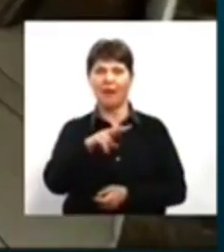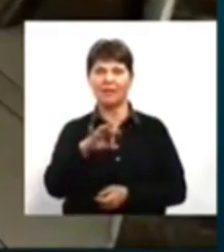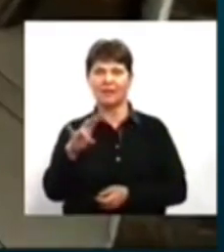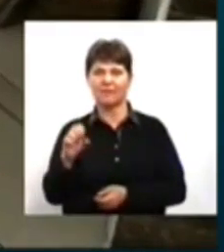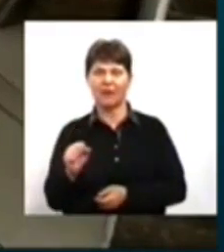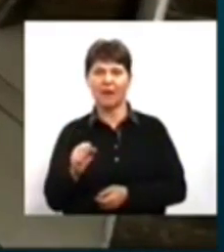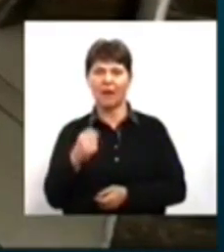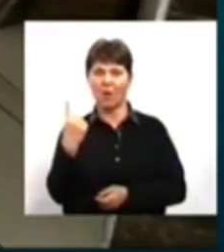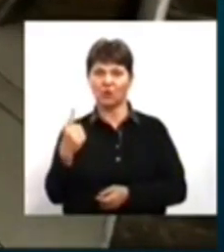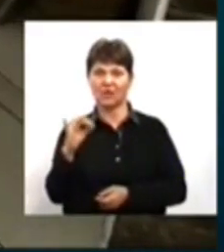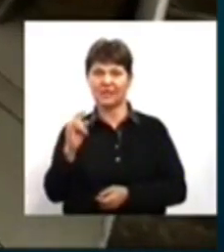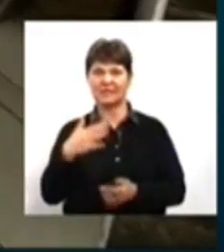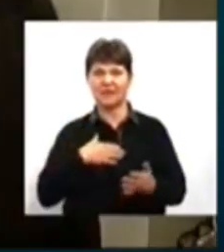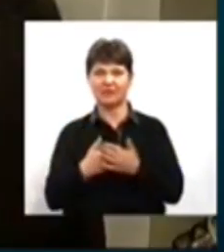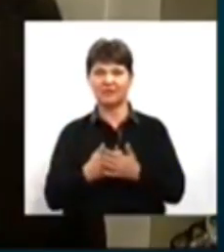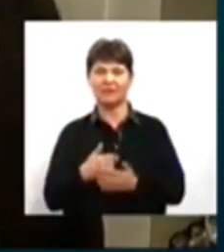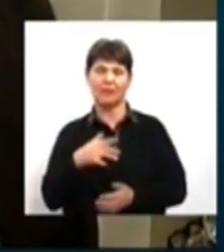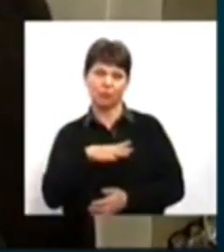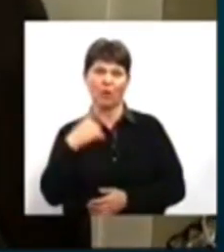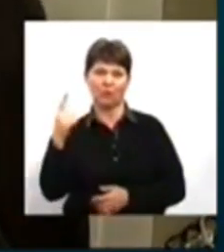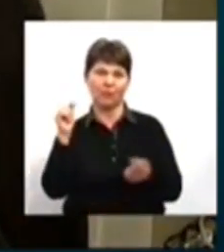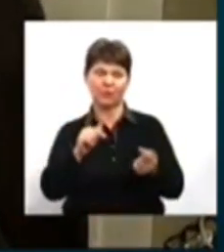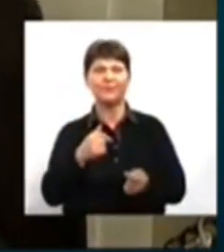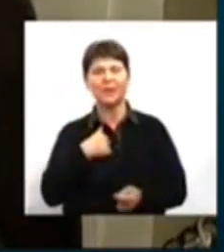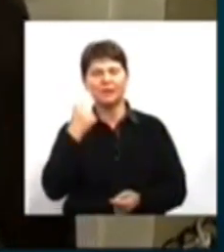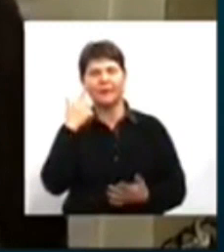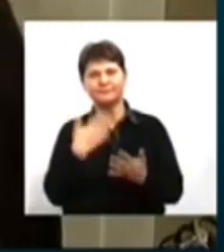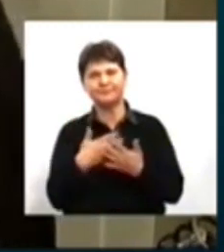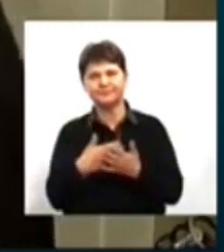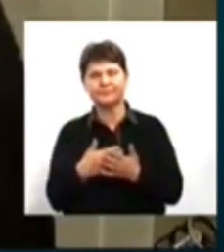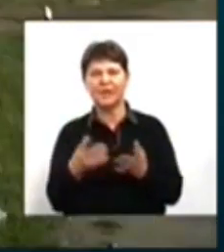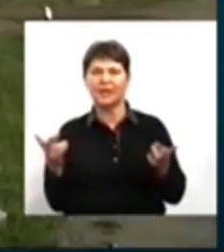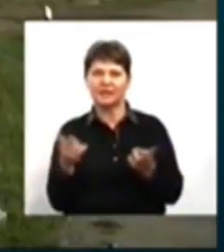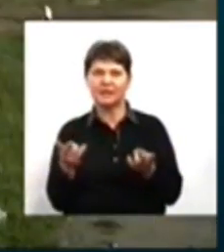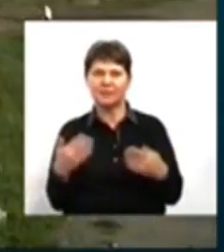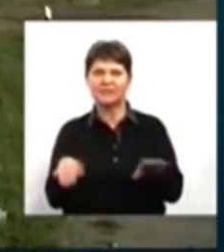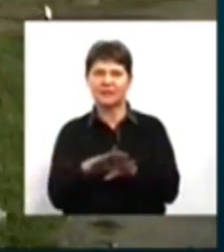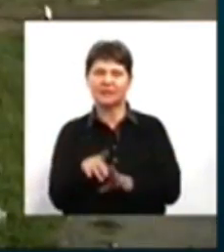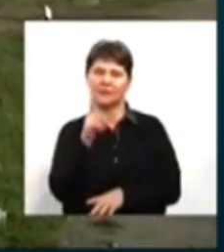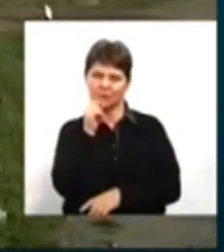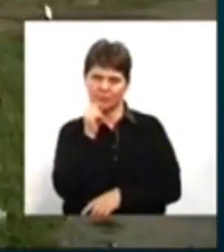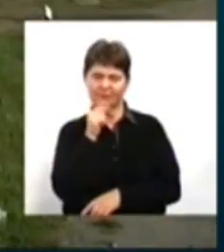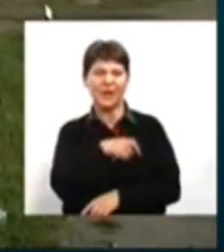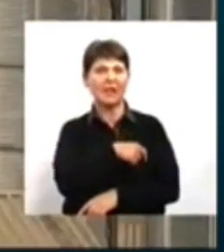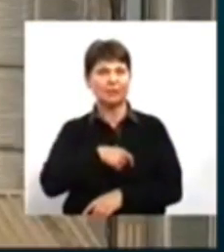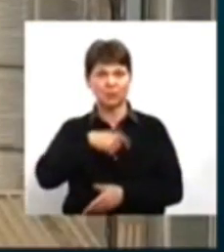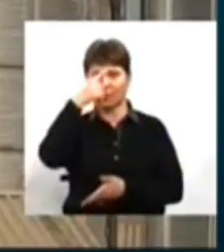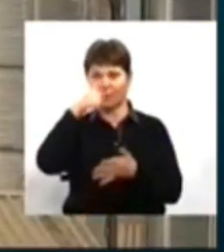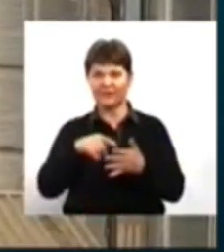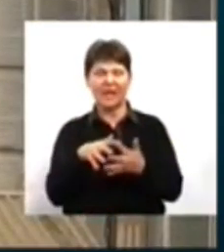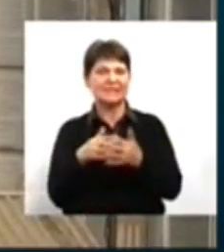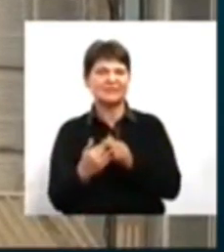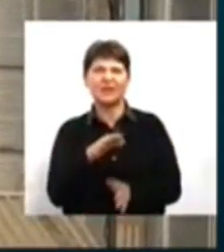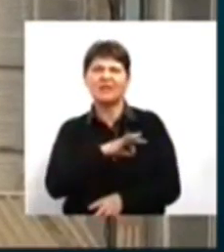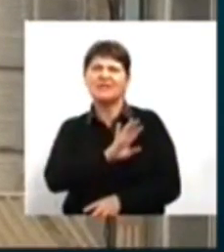активістів, була проти цього. Я схиляюсь до версії, що треба закрити рота. Депутатка переконана, селу невигідно